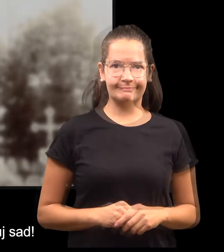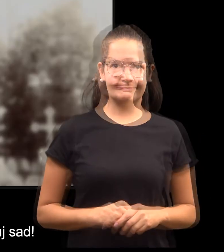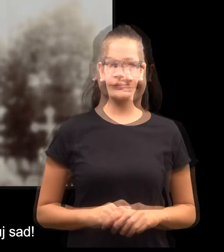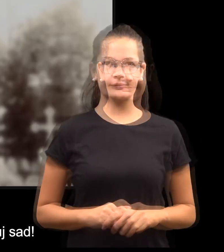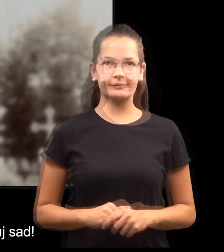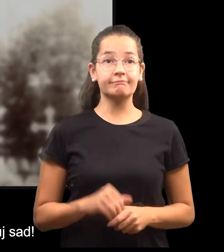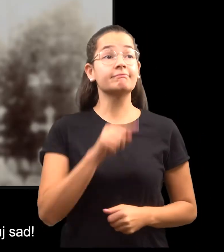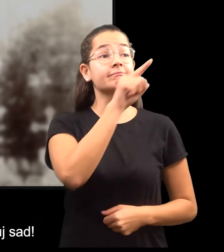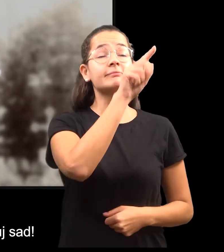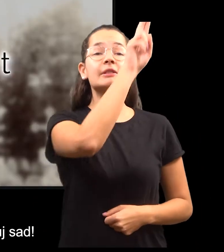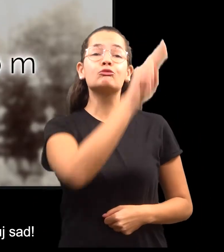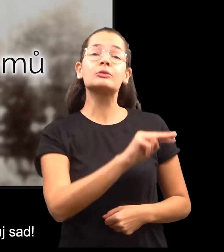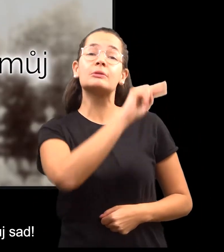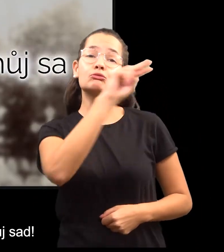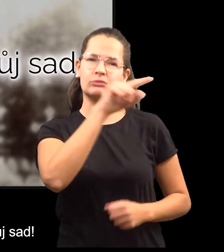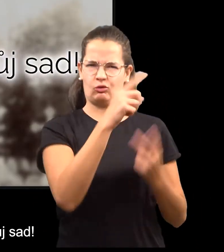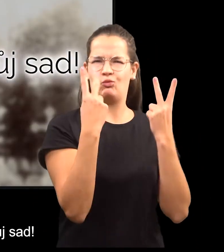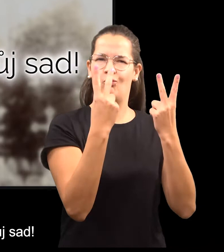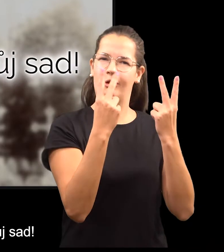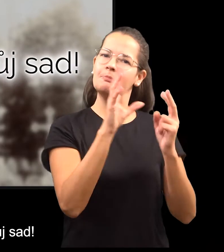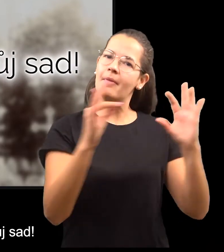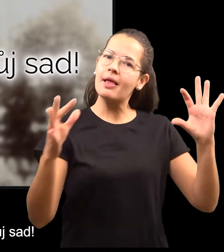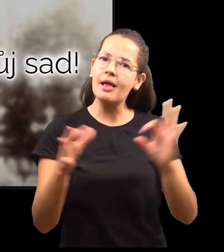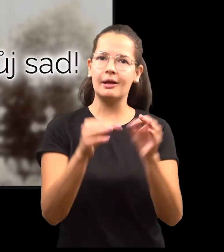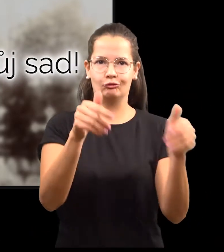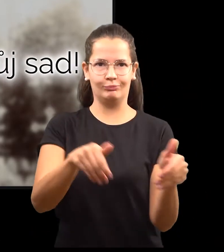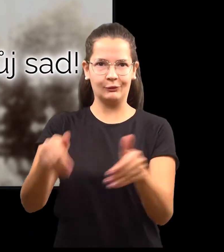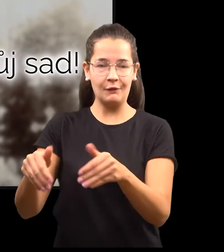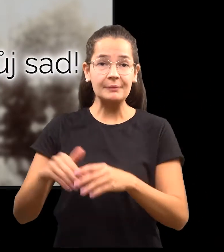To nejsou kříže, to můj sad.